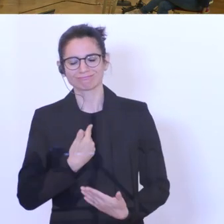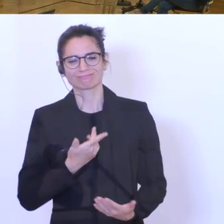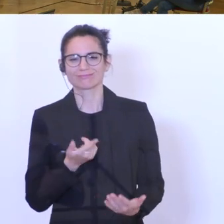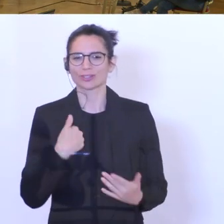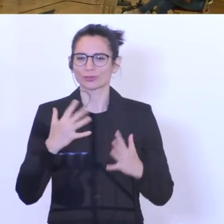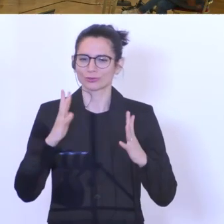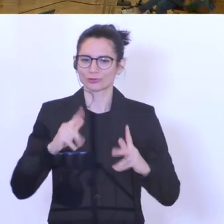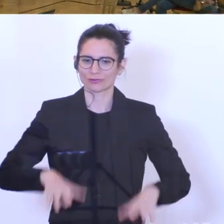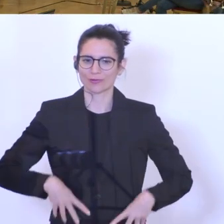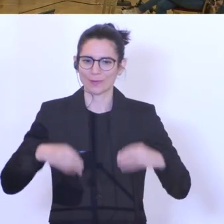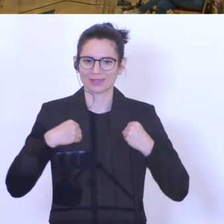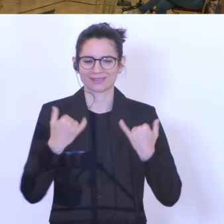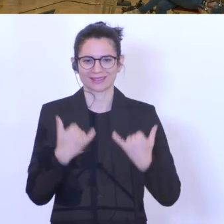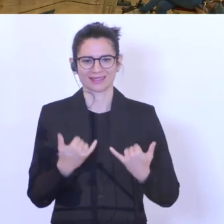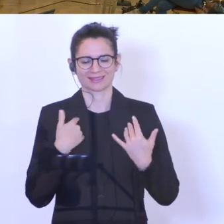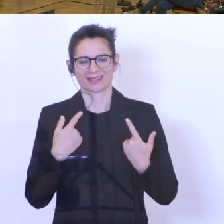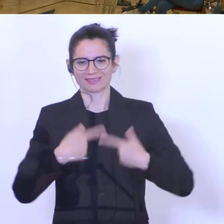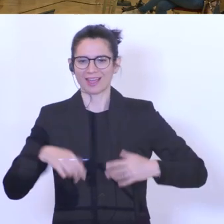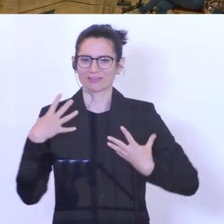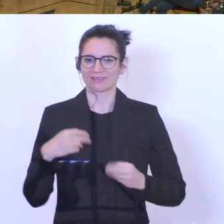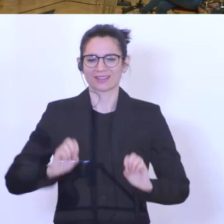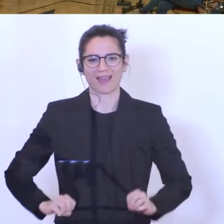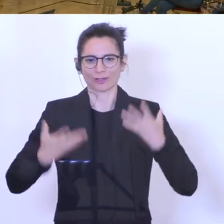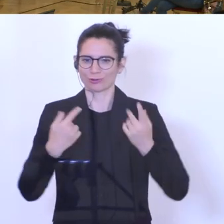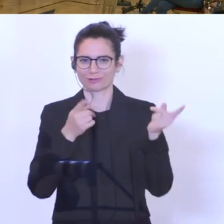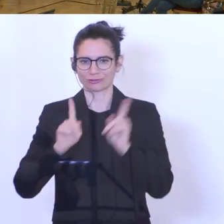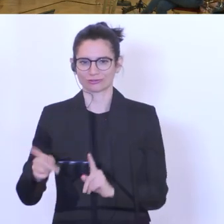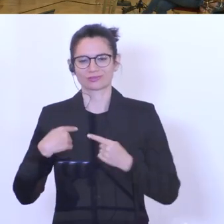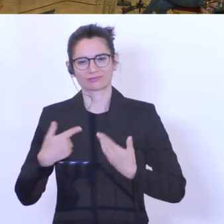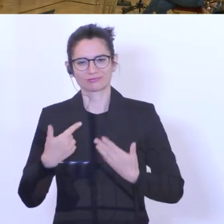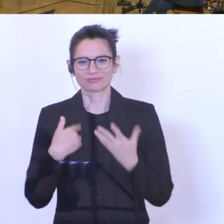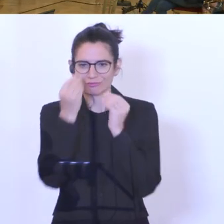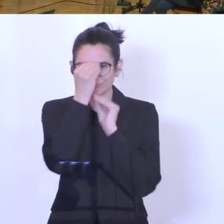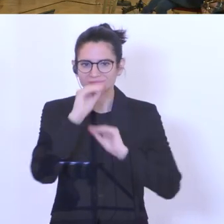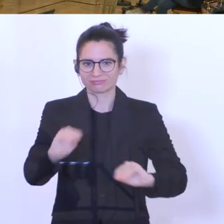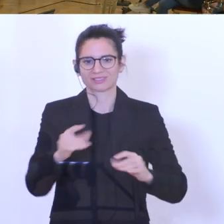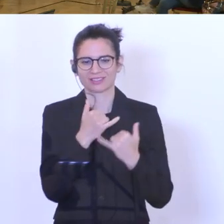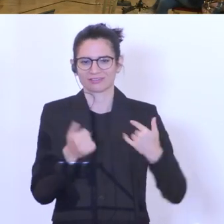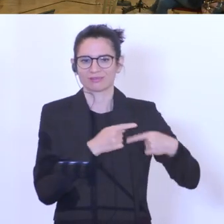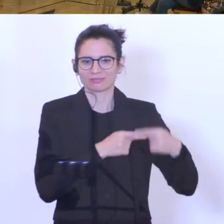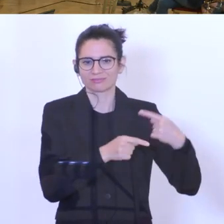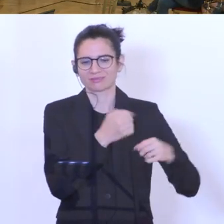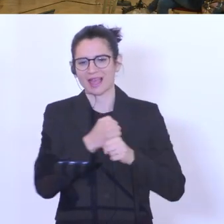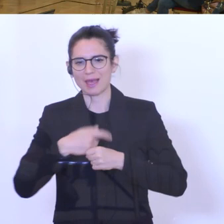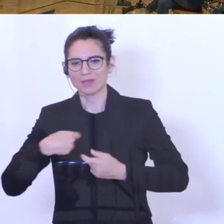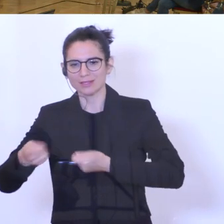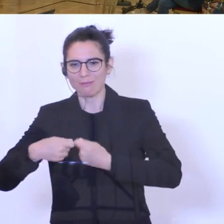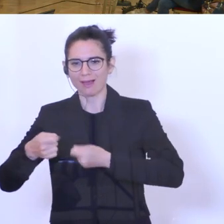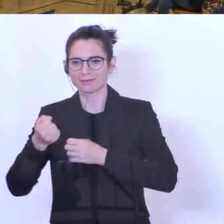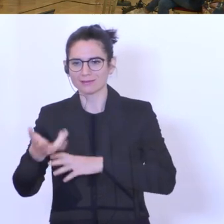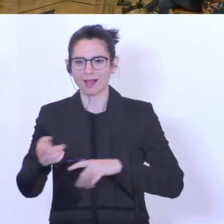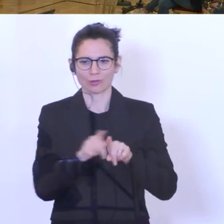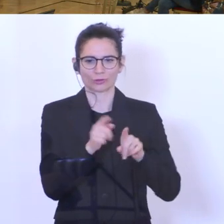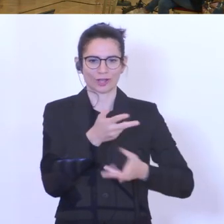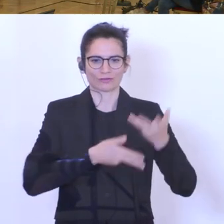schönen Vormittag. Wir dürfen heute wieder ein Update geben zu den aktuellen Entwicklungen der Arbeitsmarktzahlen und